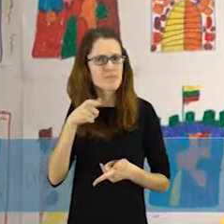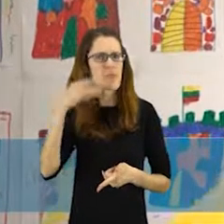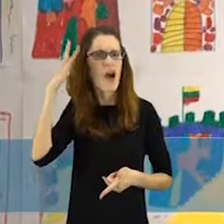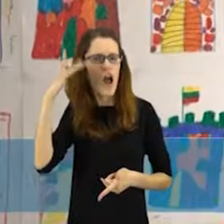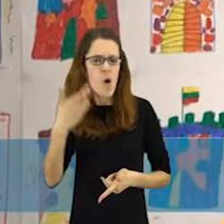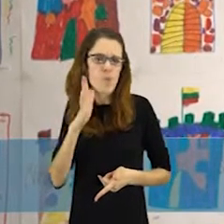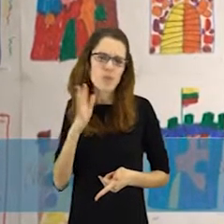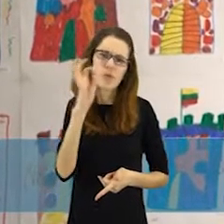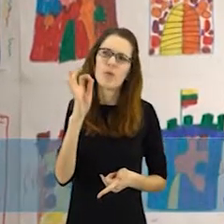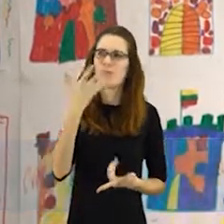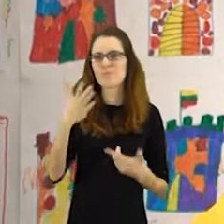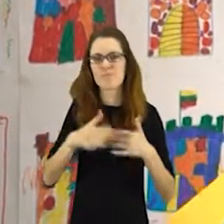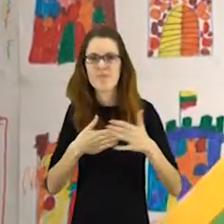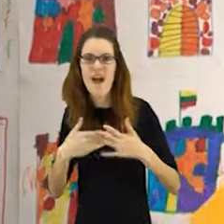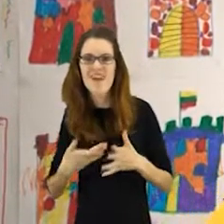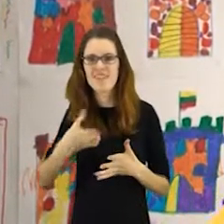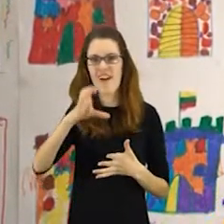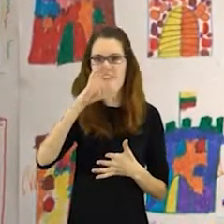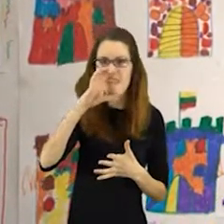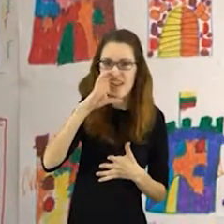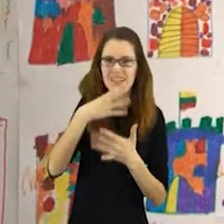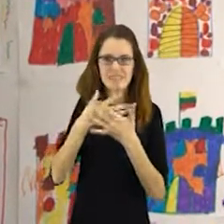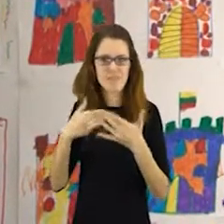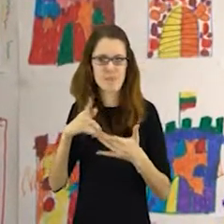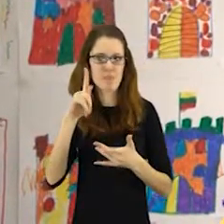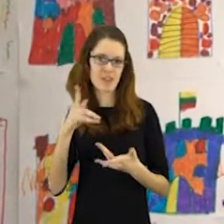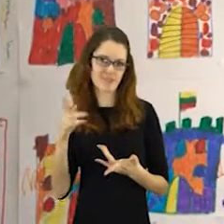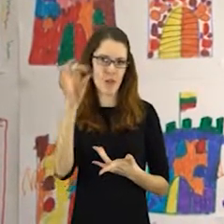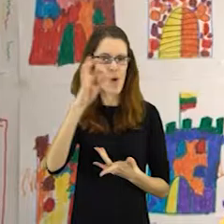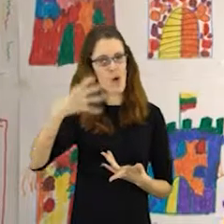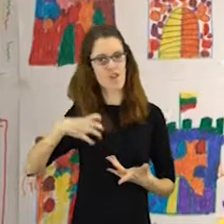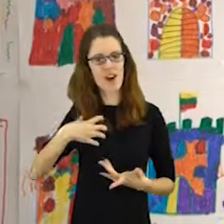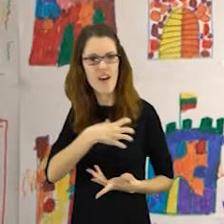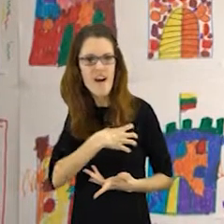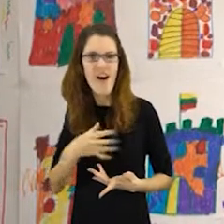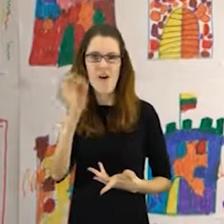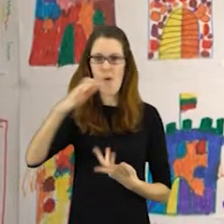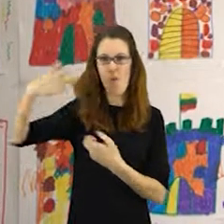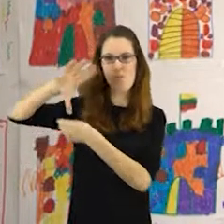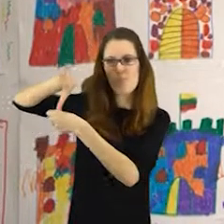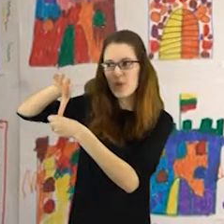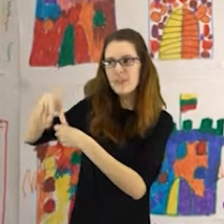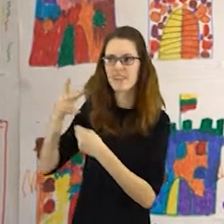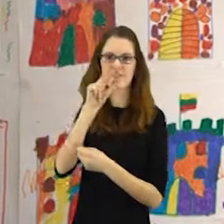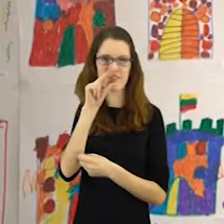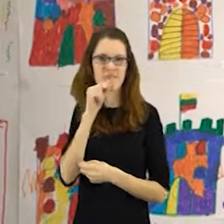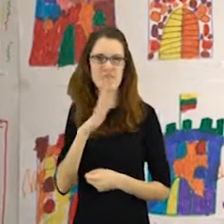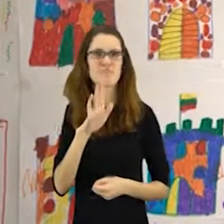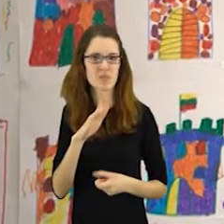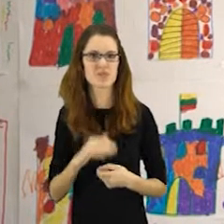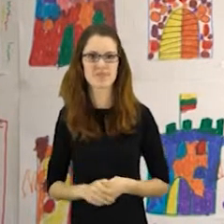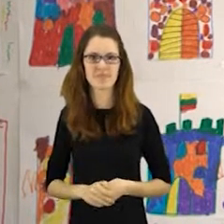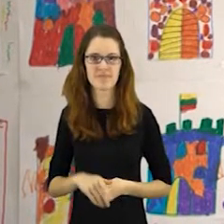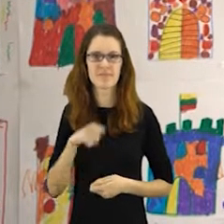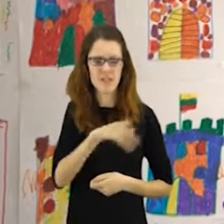apie mešką, ne apie vilką kalbės, bet bus ir matėt mūsų vilkas ir pilis labai gražiai ir mindaugą turim, bandysim ir vaikai